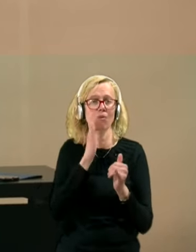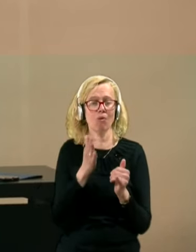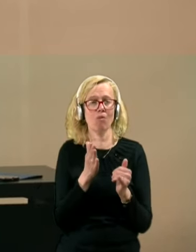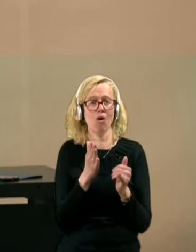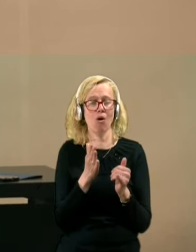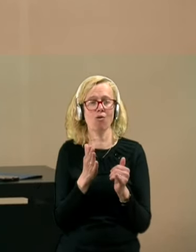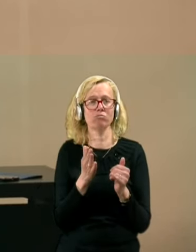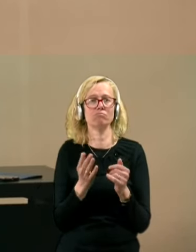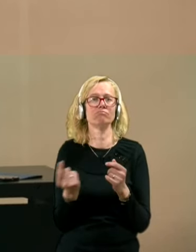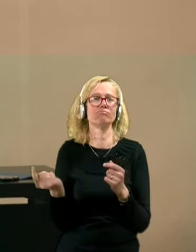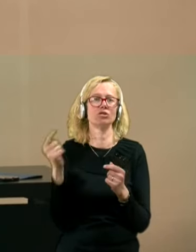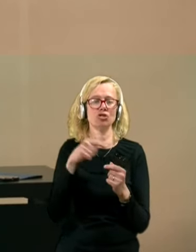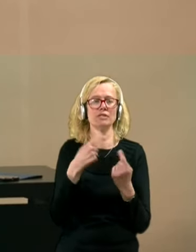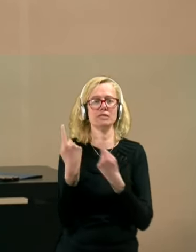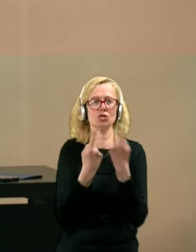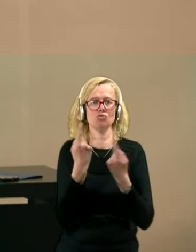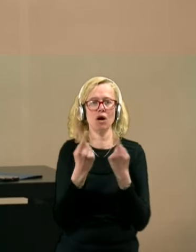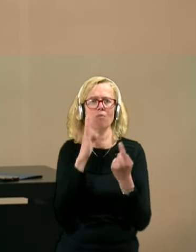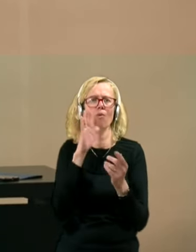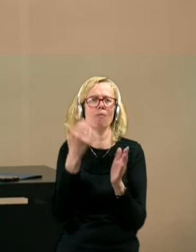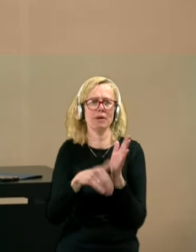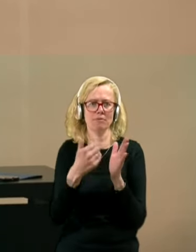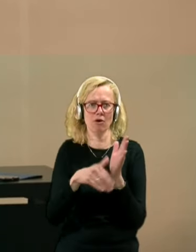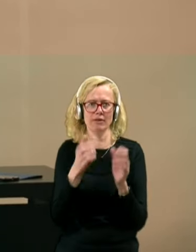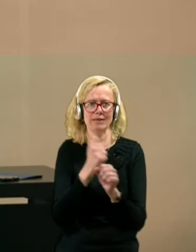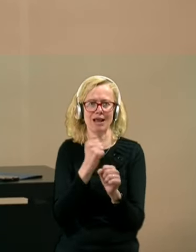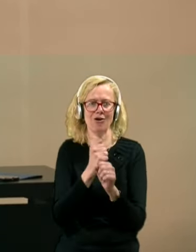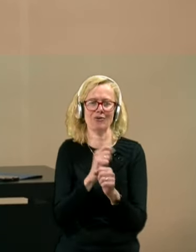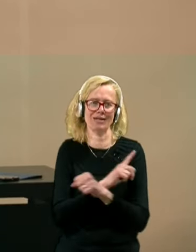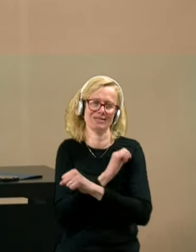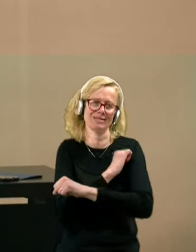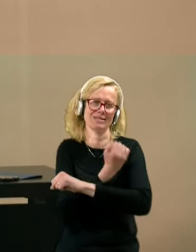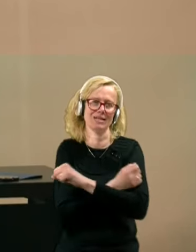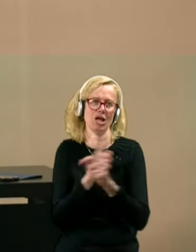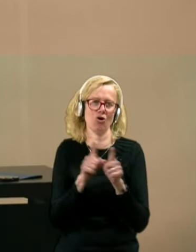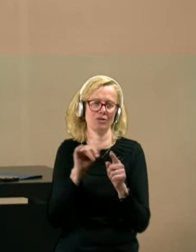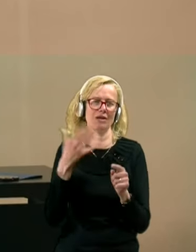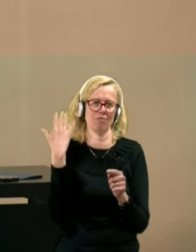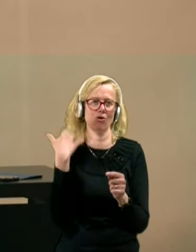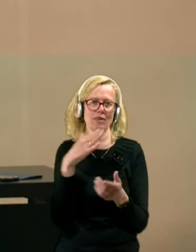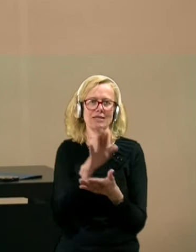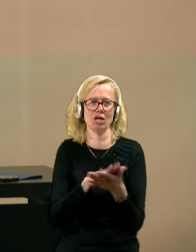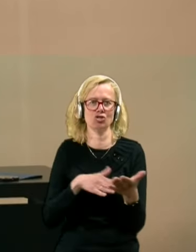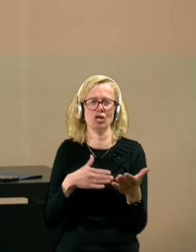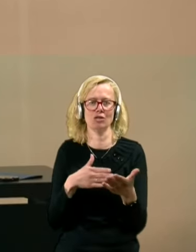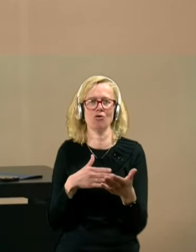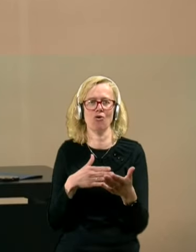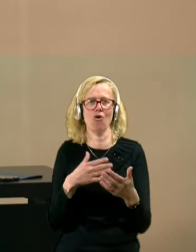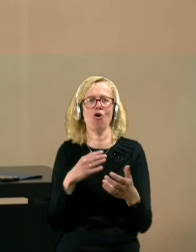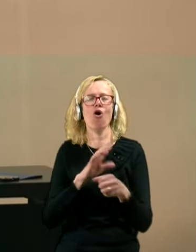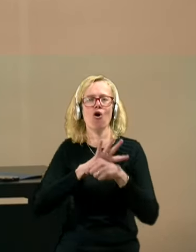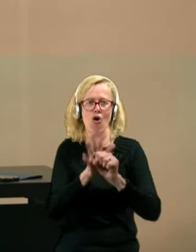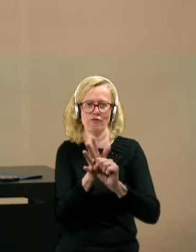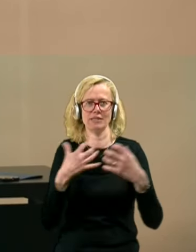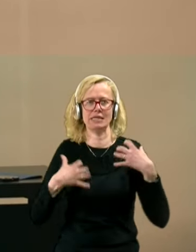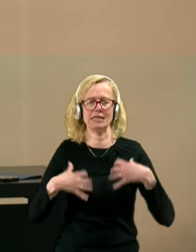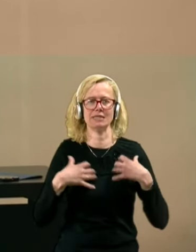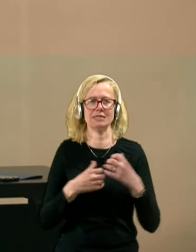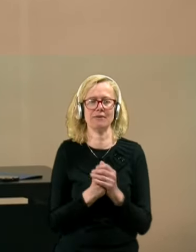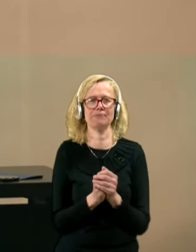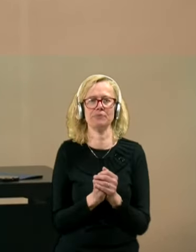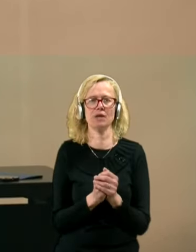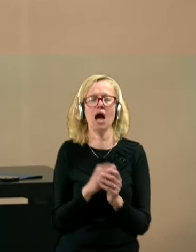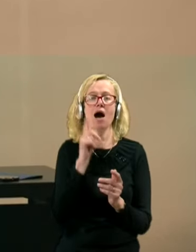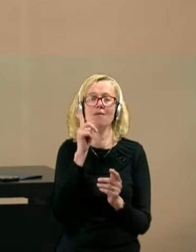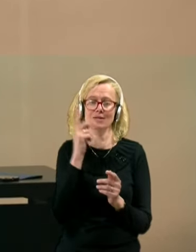situacijo, ko bo primankovalo delovne sile, tako kot je bilo na začetku Covid krize. Seveda pa bomo zato